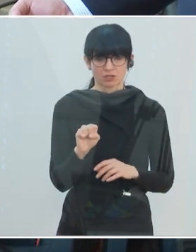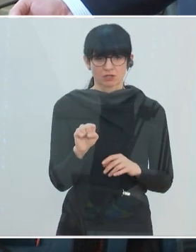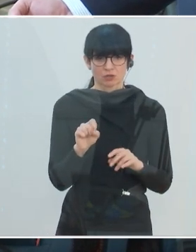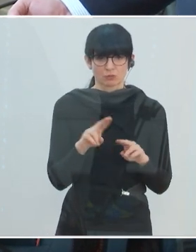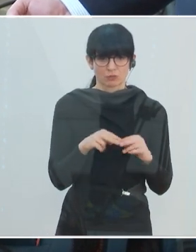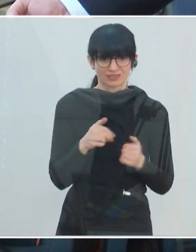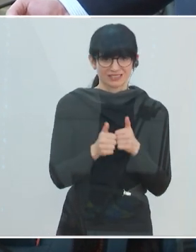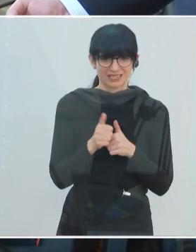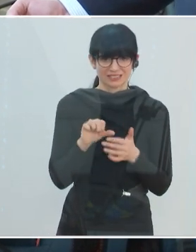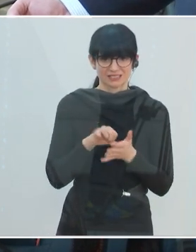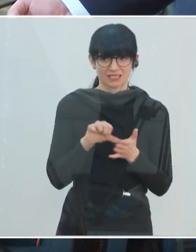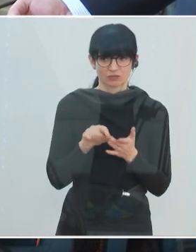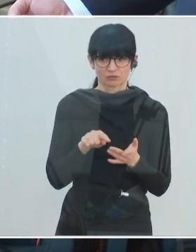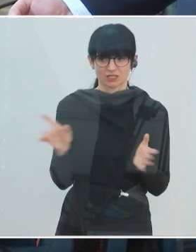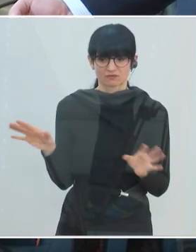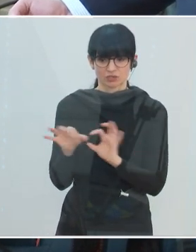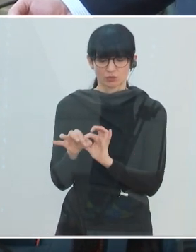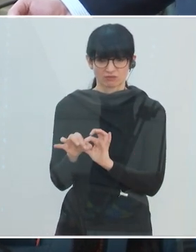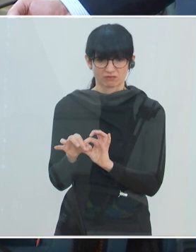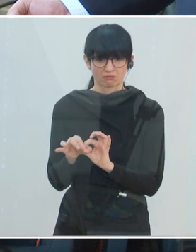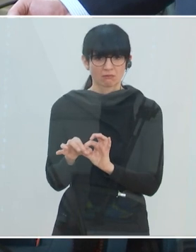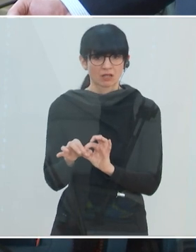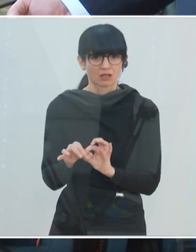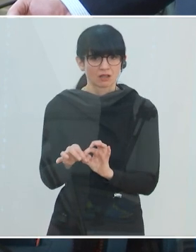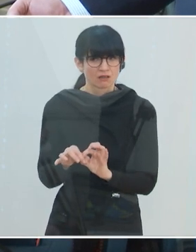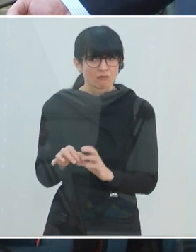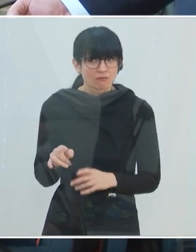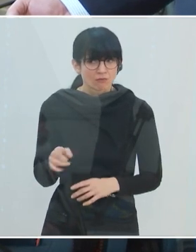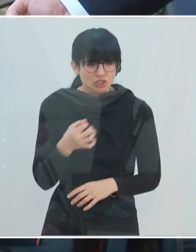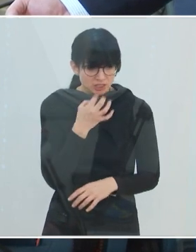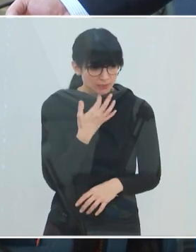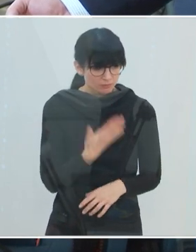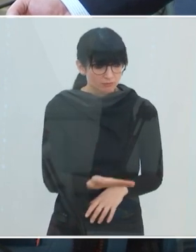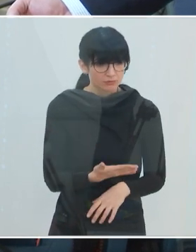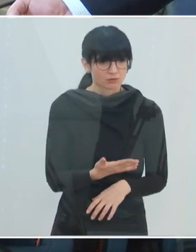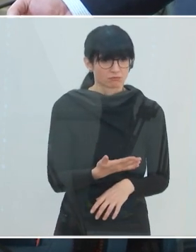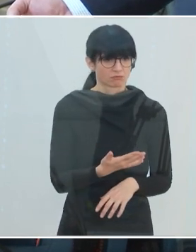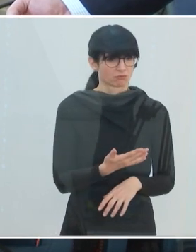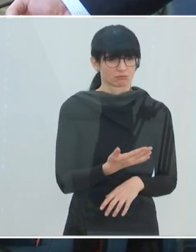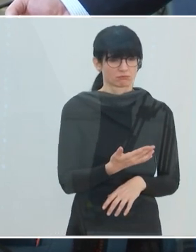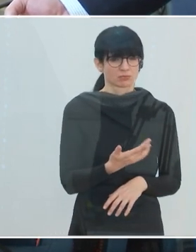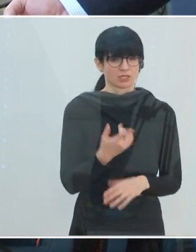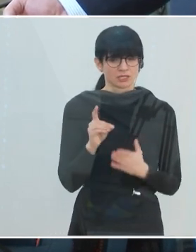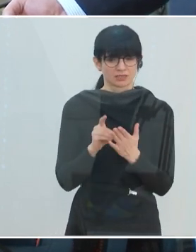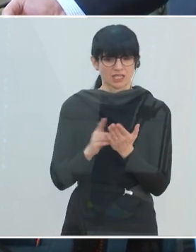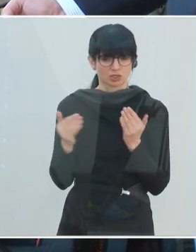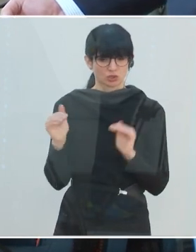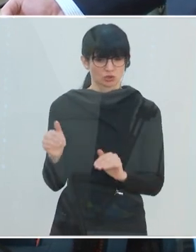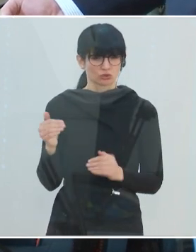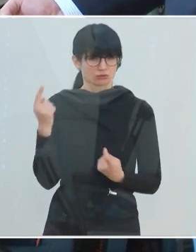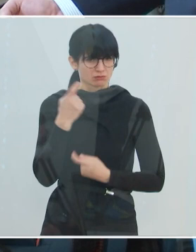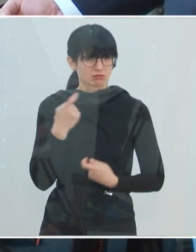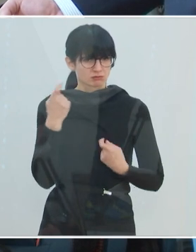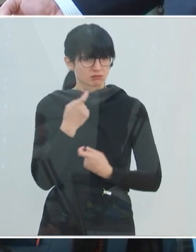Bundesrechenzentrum zu spiegeln, wenn ich das jetzt richtig wiedergegeben habe aus den Zeitungen. Was sagen Sie zu den Datenschutzbedenken, die es da